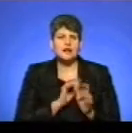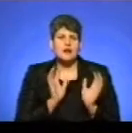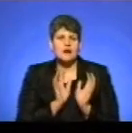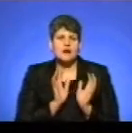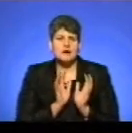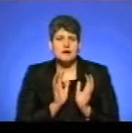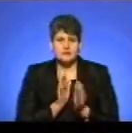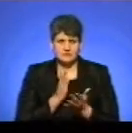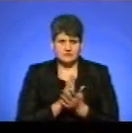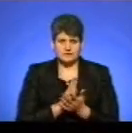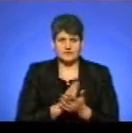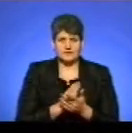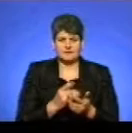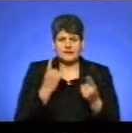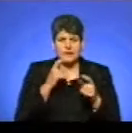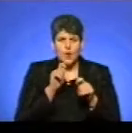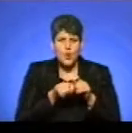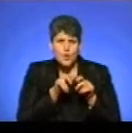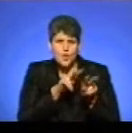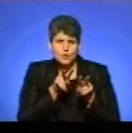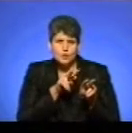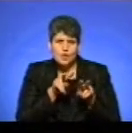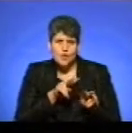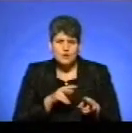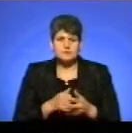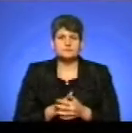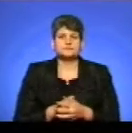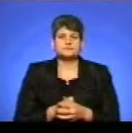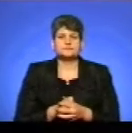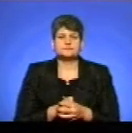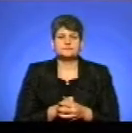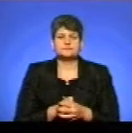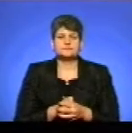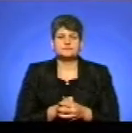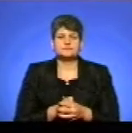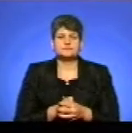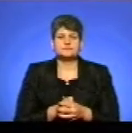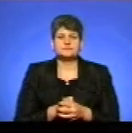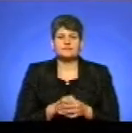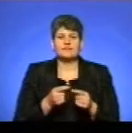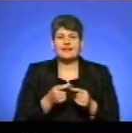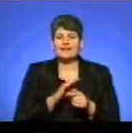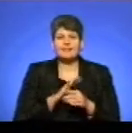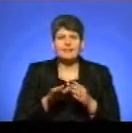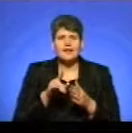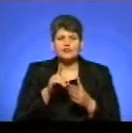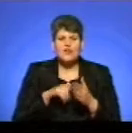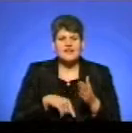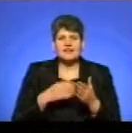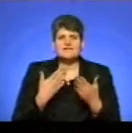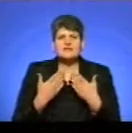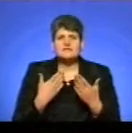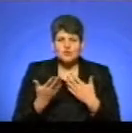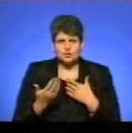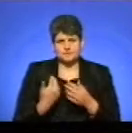в надмірному контролю, в таких недовірливих стосунках,